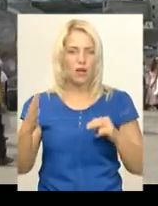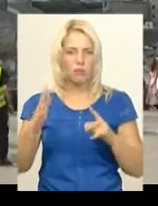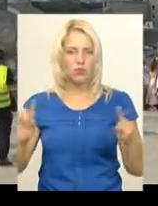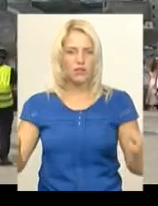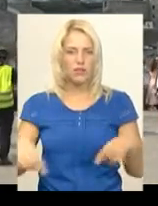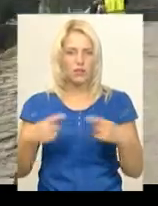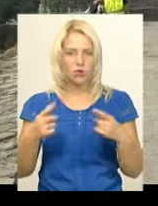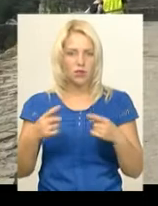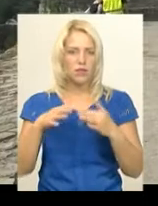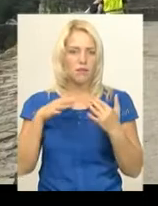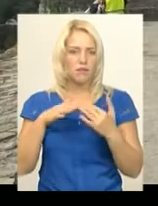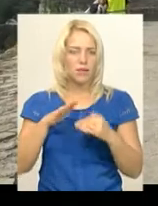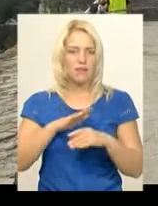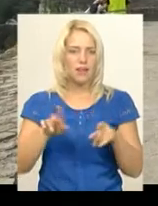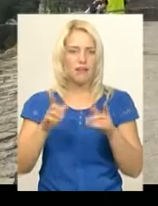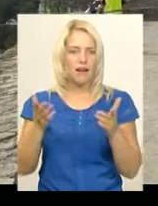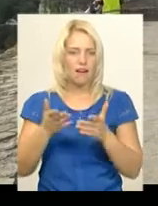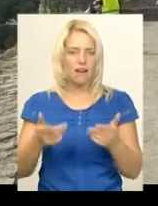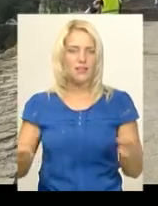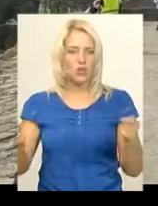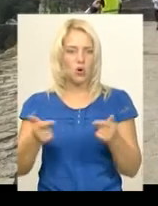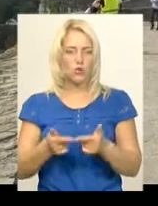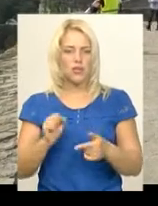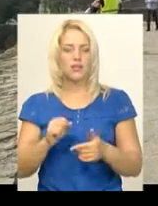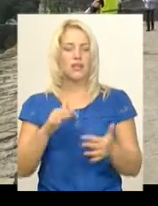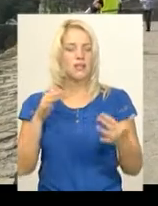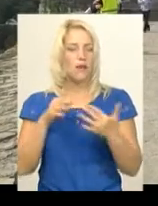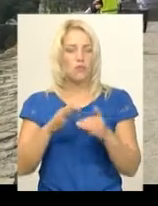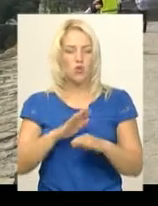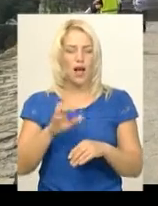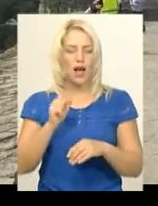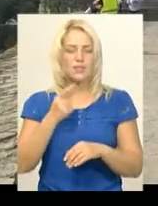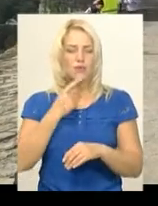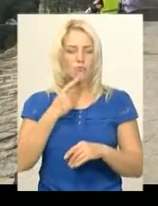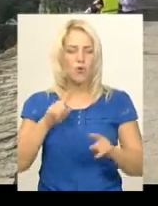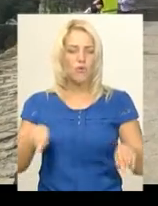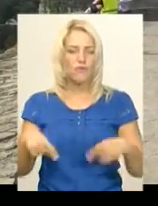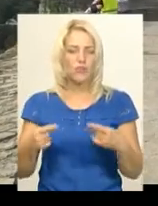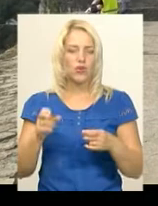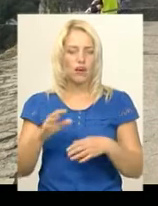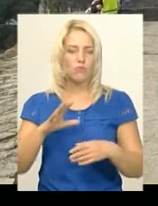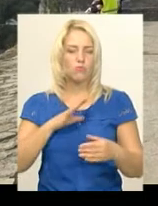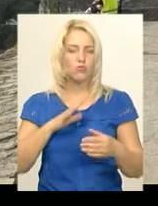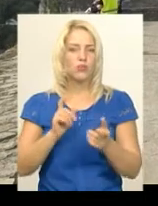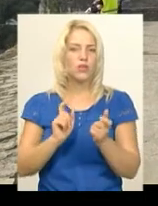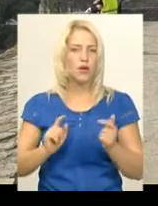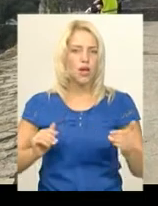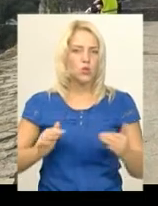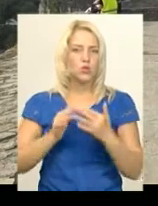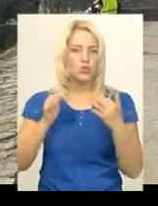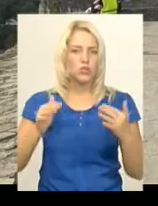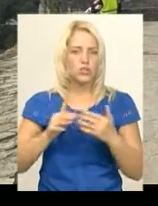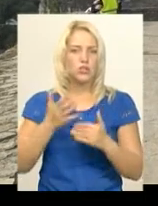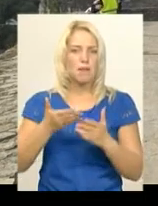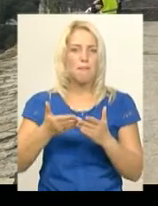битва. Не якась конкретна, не конкретні бойові дії, а, власне, спроба відтворити, як виглядали бойові суточки між військами